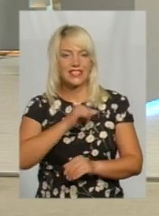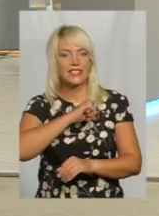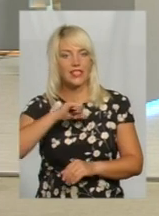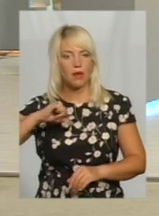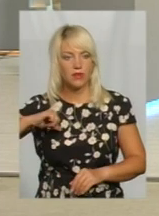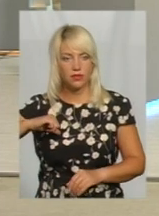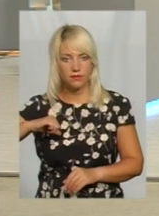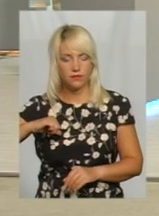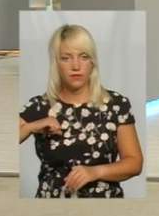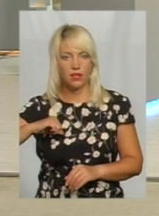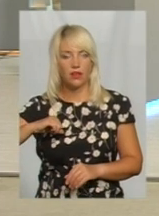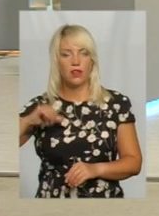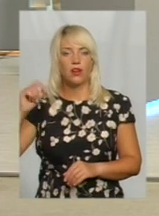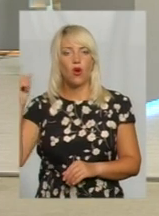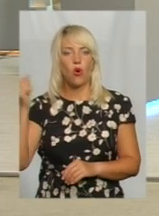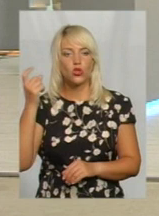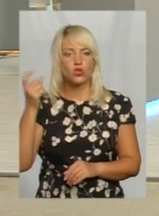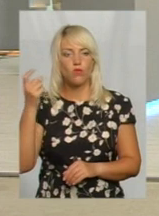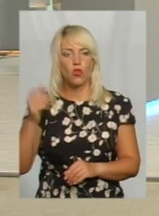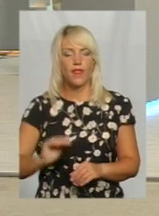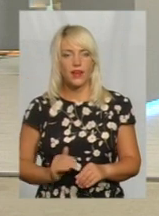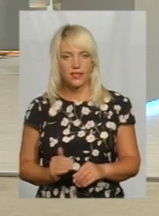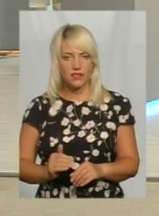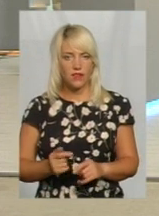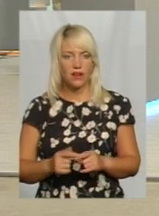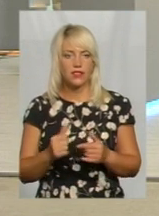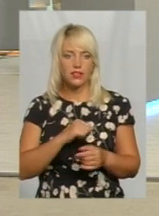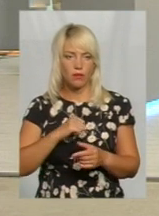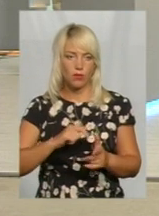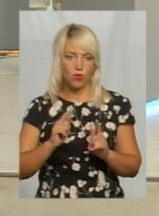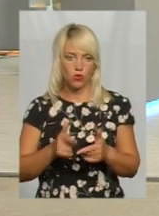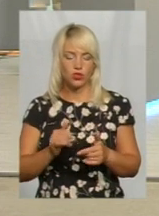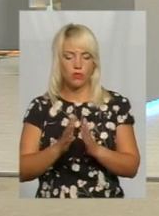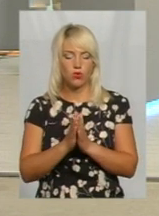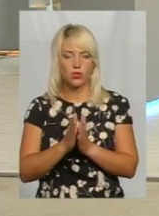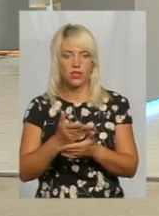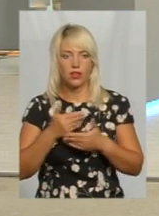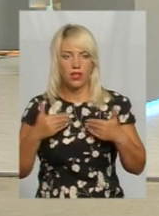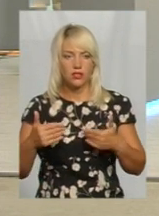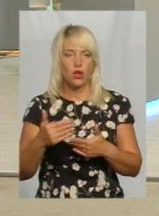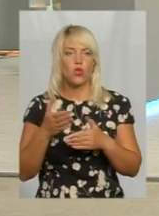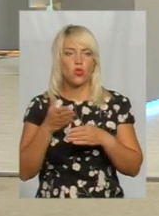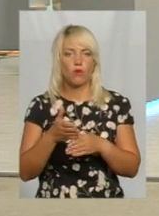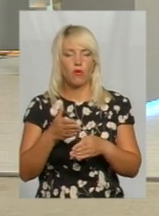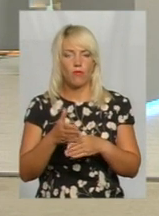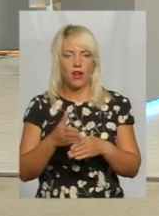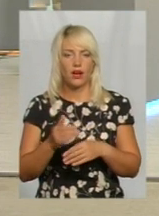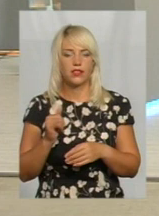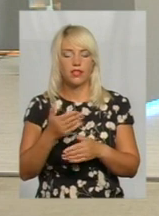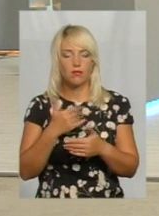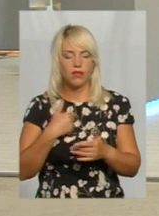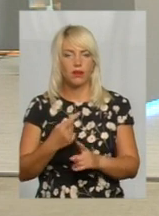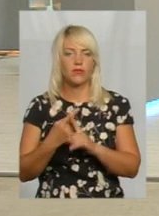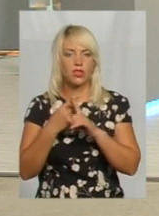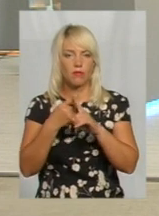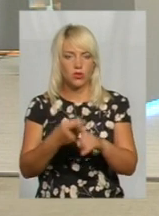сільгосподарства погоджуються і просять нас допомагати, ми навіть йдемо їм на зустріч,